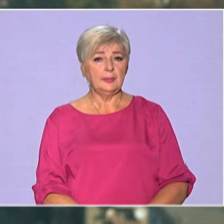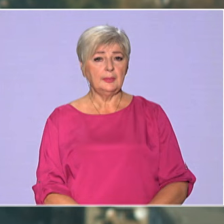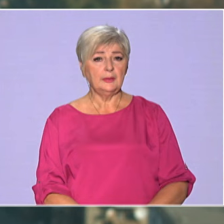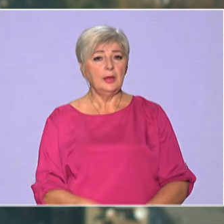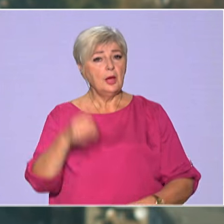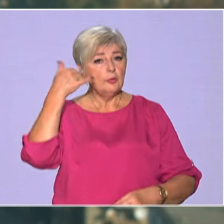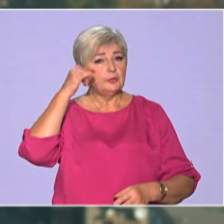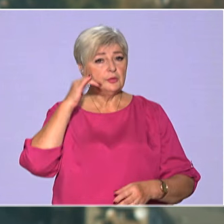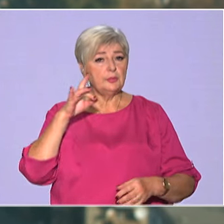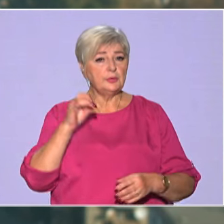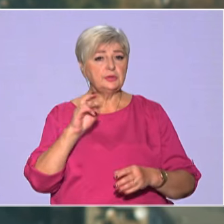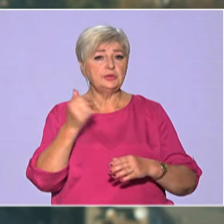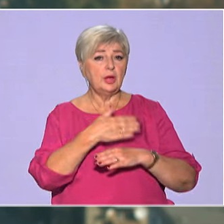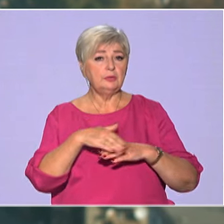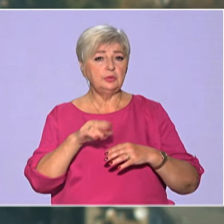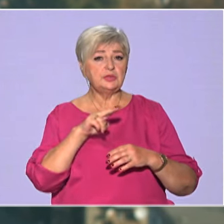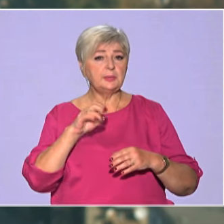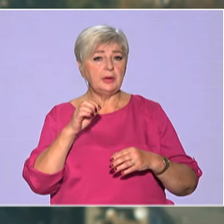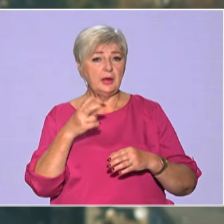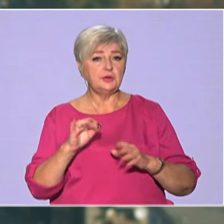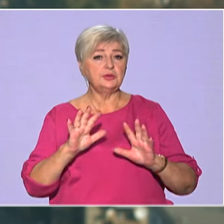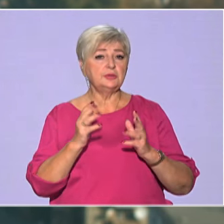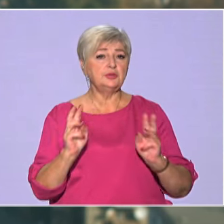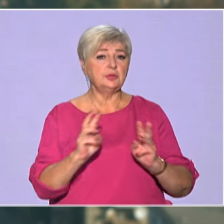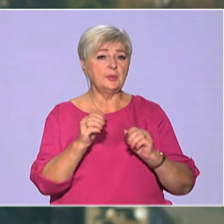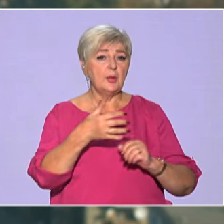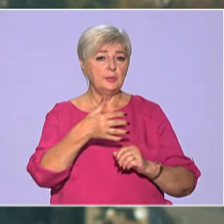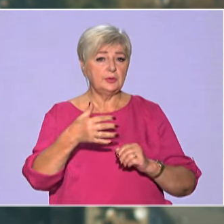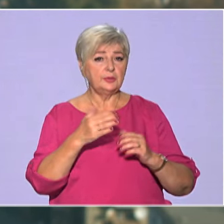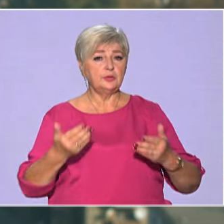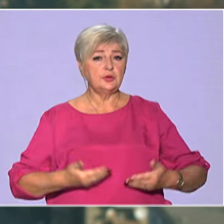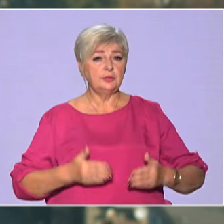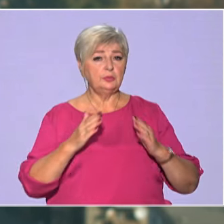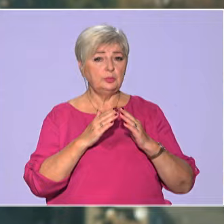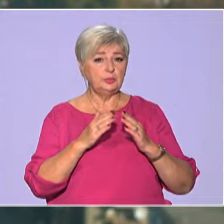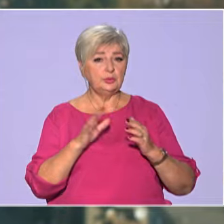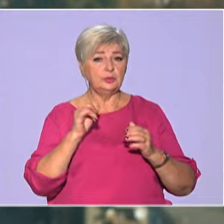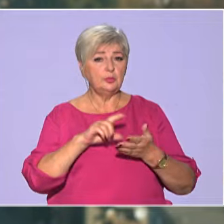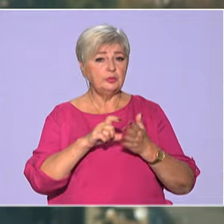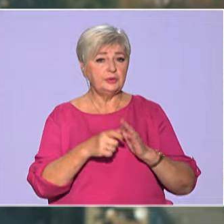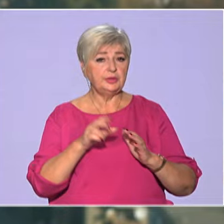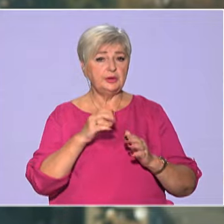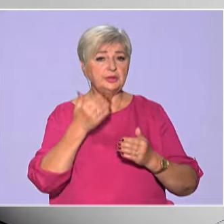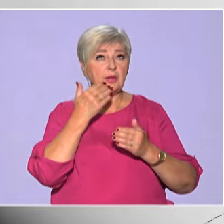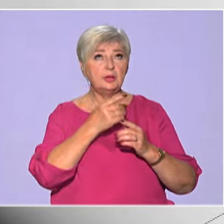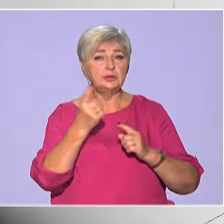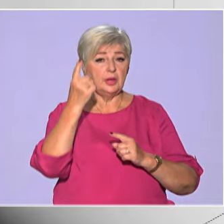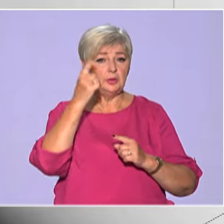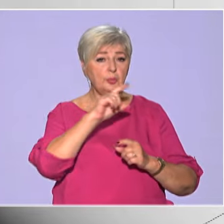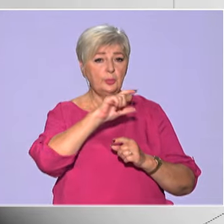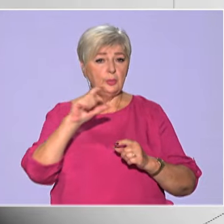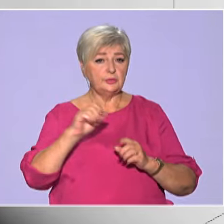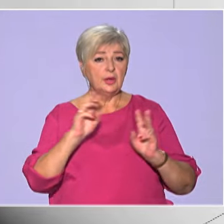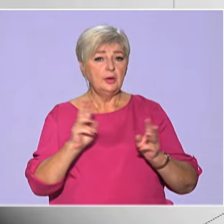В Кривому Розі на вулиці Пляжній сталася пожежа у п'ятиповерховому житловому будинку. У квартирі на останньому поверсі